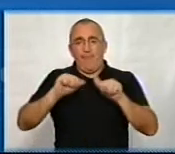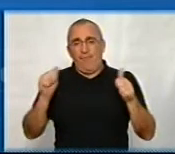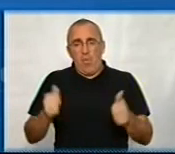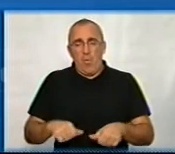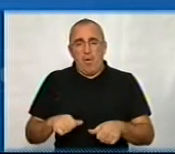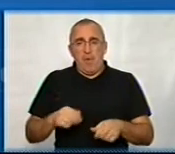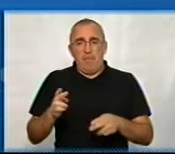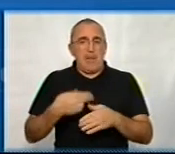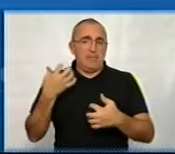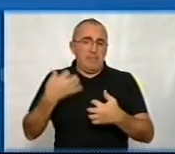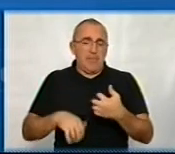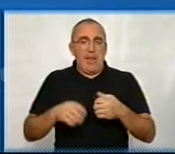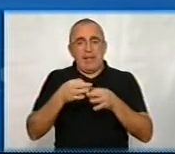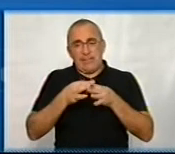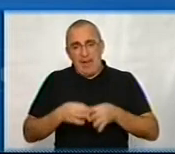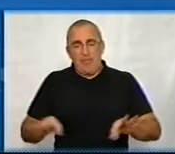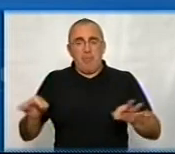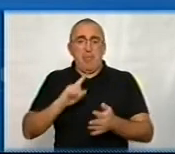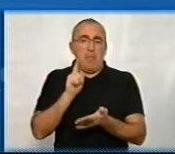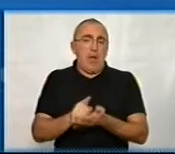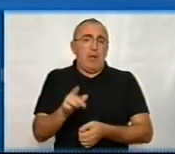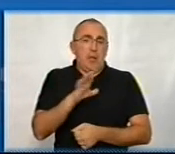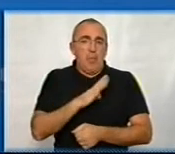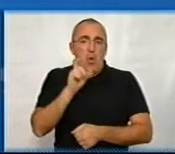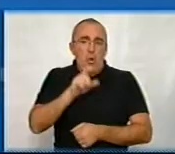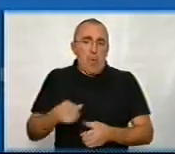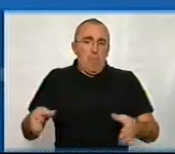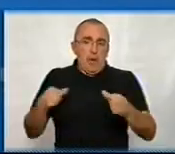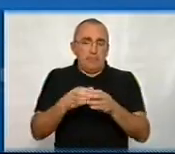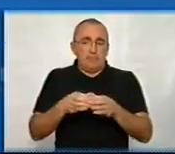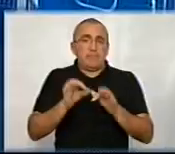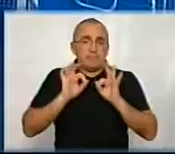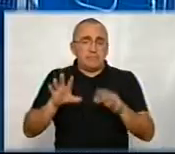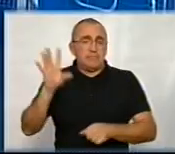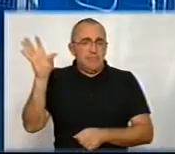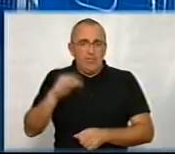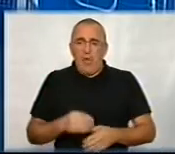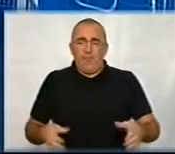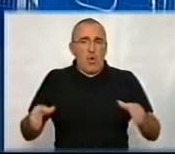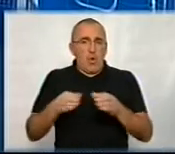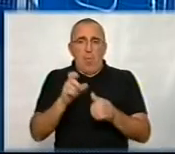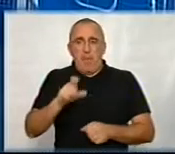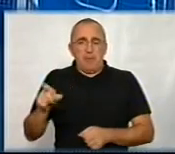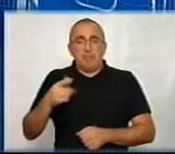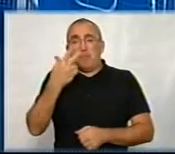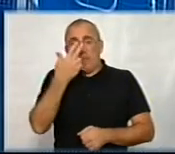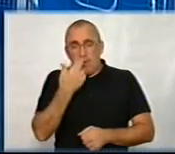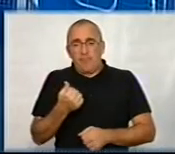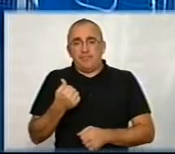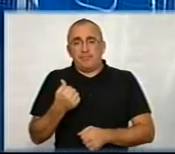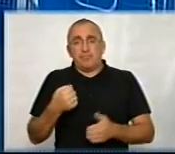безпосередньої демократії, які мають бути в громадах. Ще раз наголошую, все в громадах. Ми маємо вже звикати